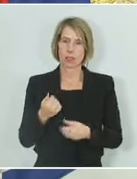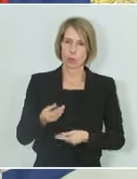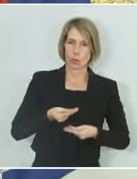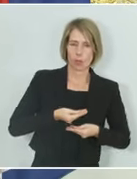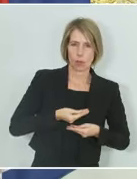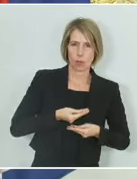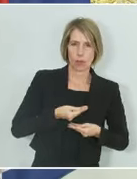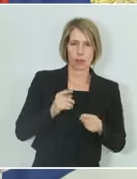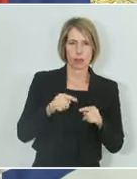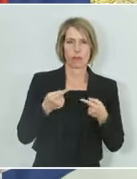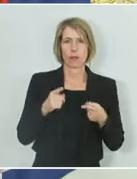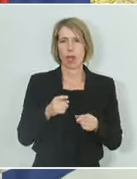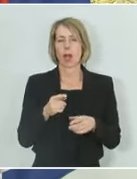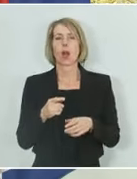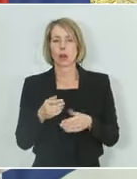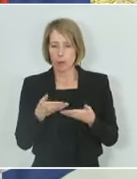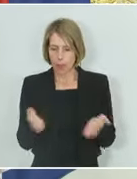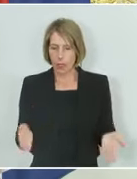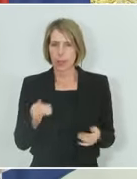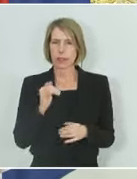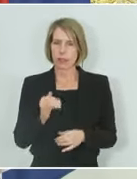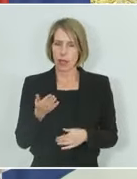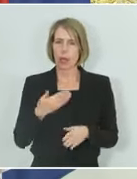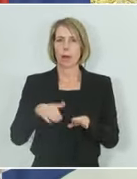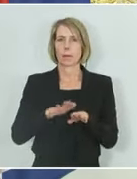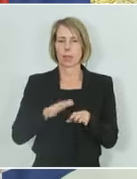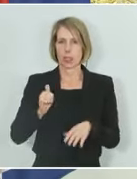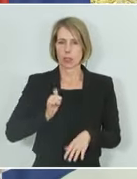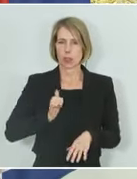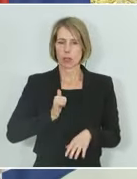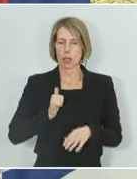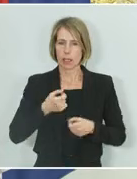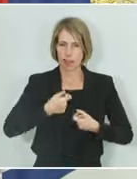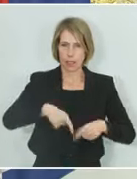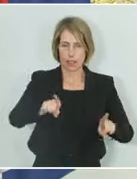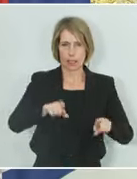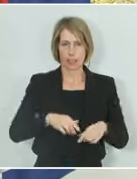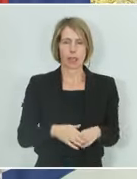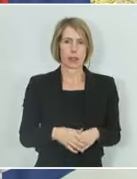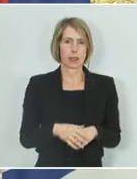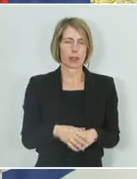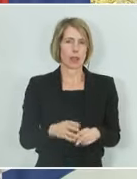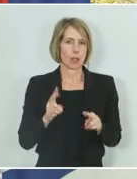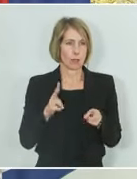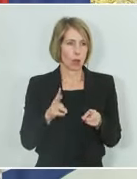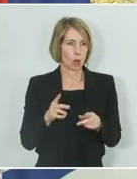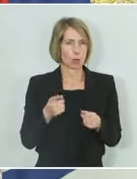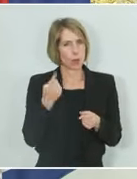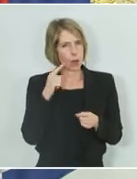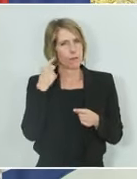Sind bereit, auch mehr Soldaten, je nachdem, wie KFOR entscheidet, auch zu entsenden, weil, und das ist wichtig zu wissen,